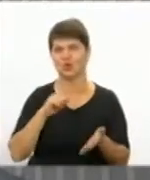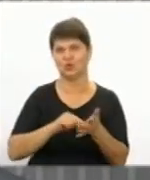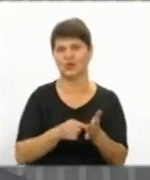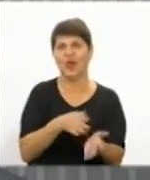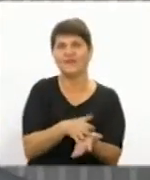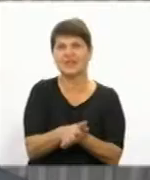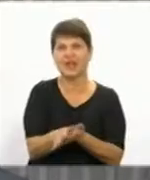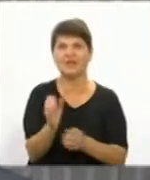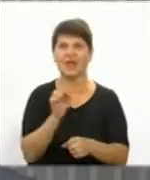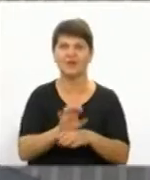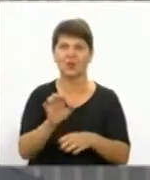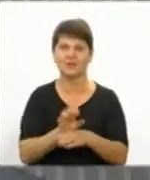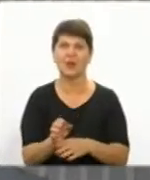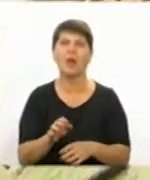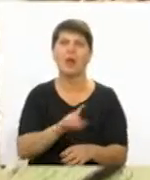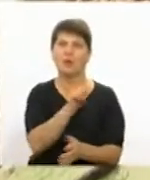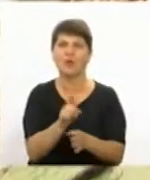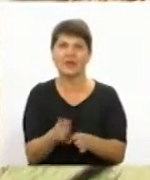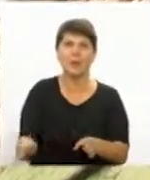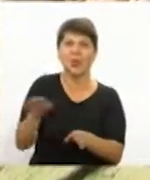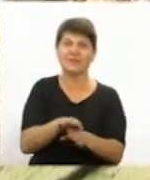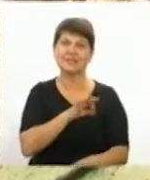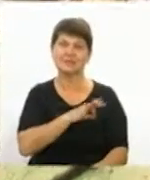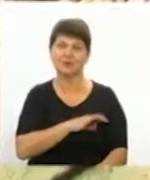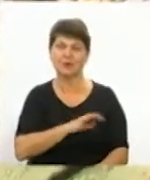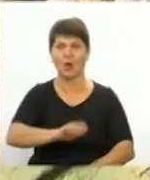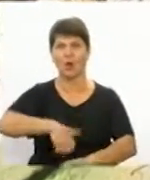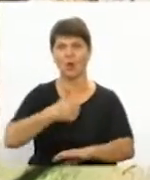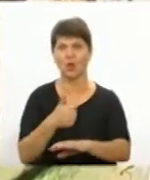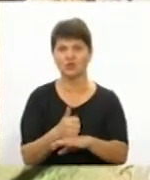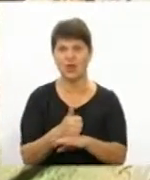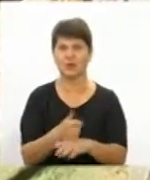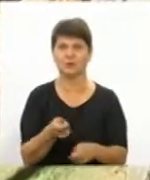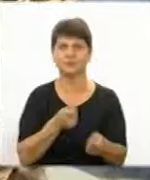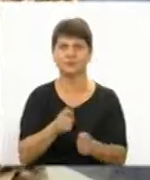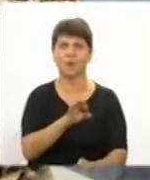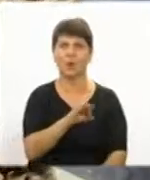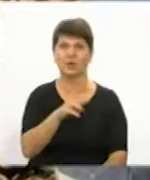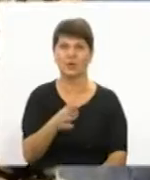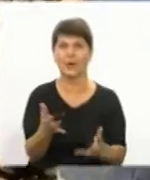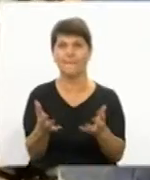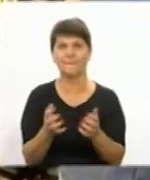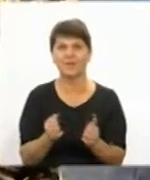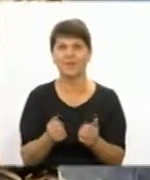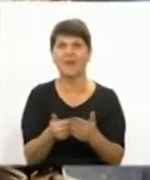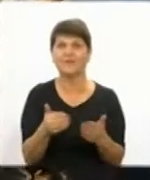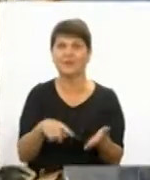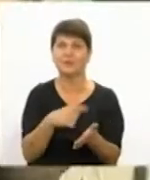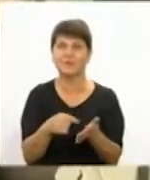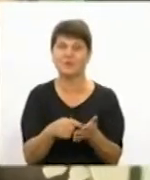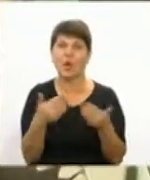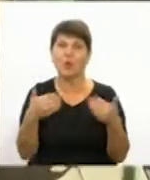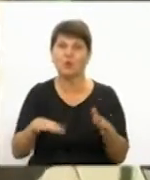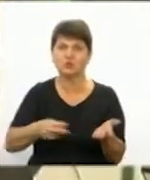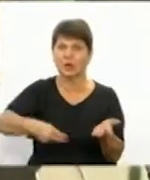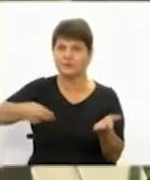виробництво мають покриватись прибутками. За словами очільника Іллінецької ОТГ, зараз вони приймають сміття лише від місцевих. Вже уклали